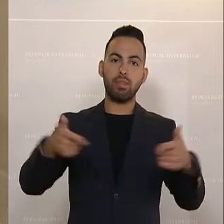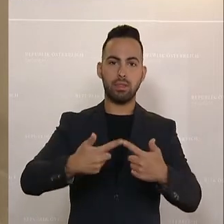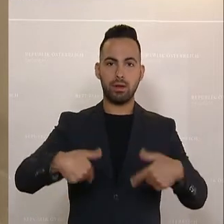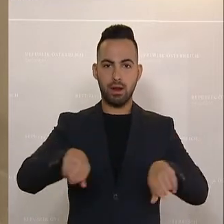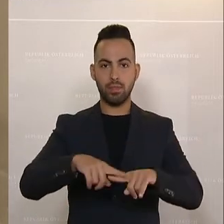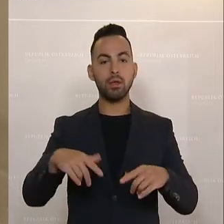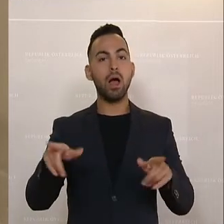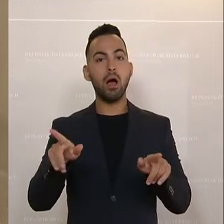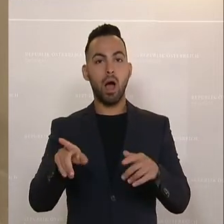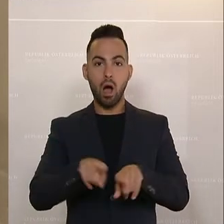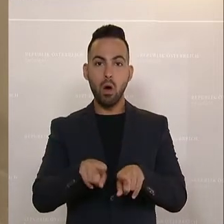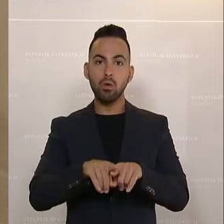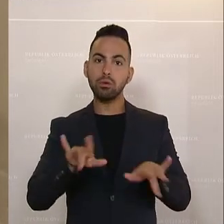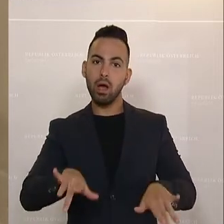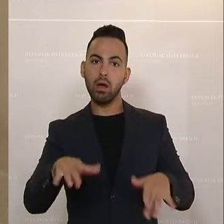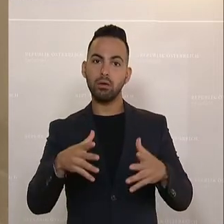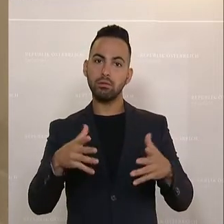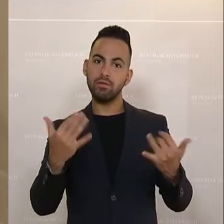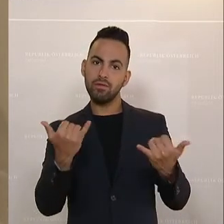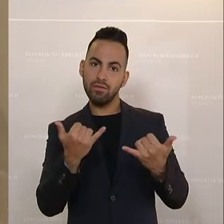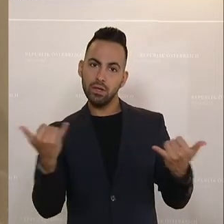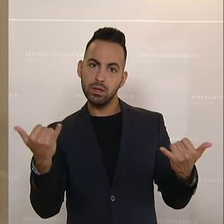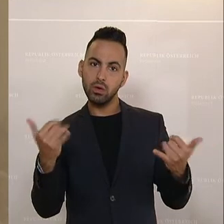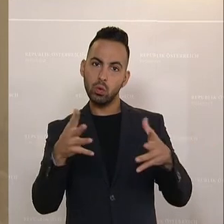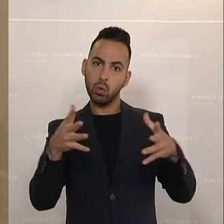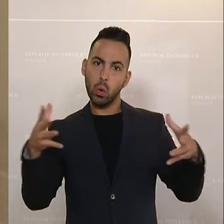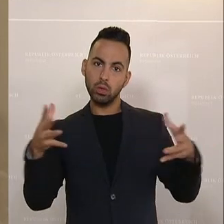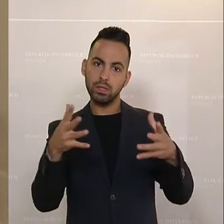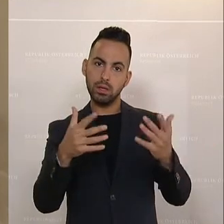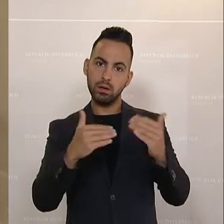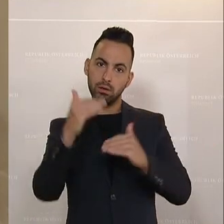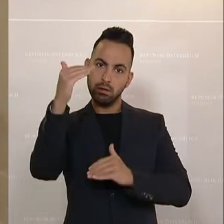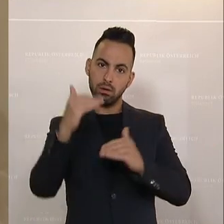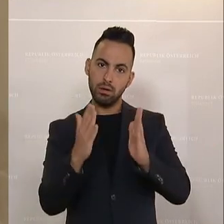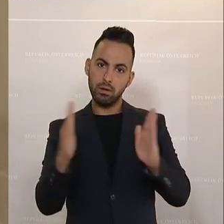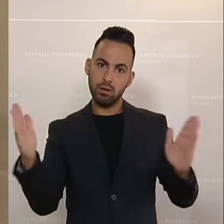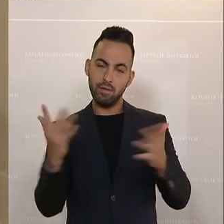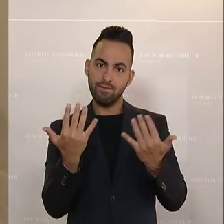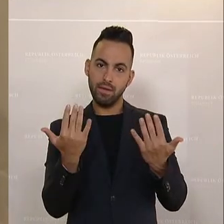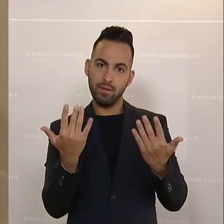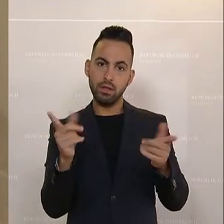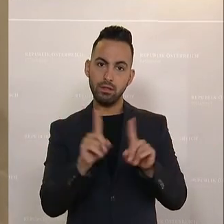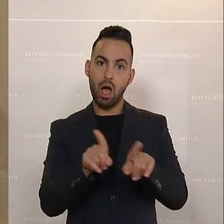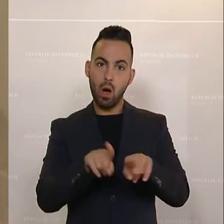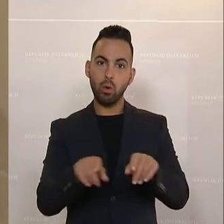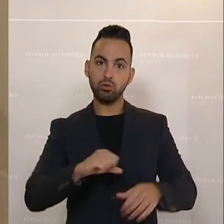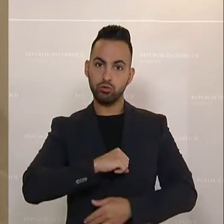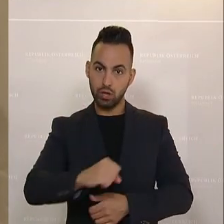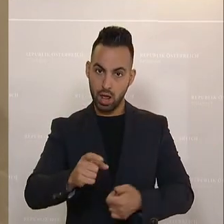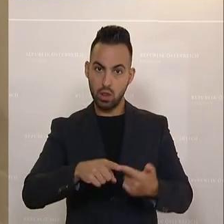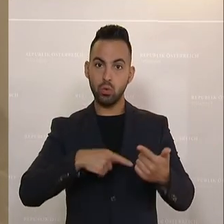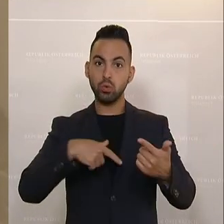festzulegen, die a. wirken, eine bestimmte Größenordnung haben, rasch wirken und auch strukturell wirken. Und